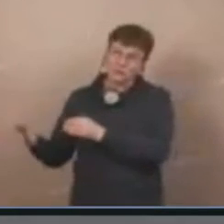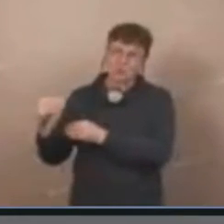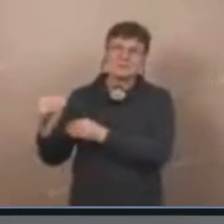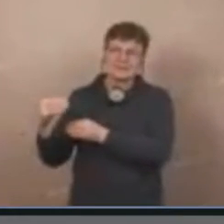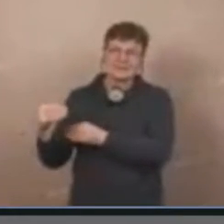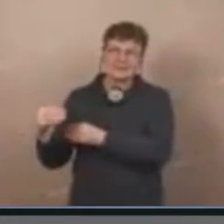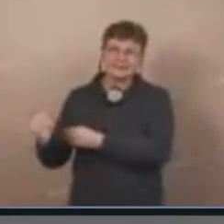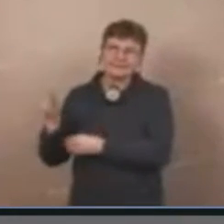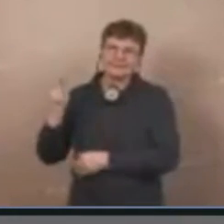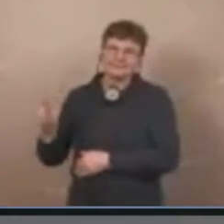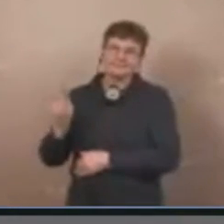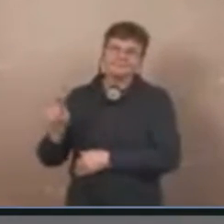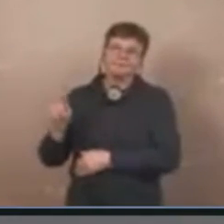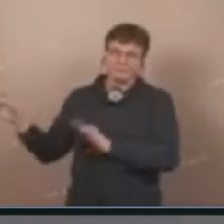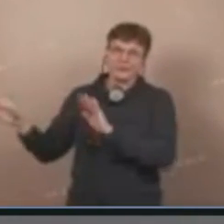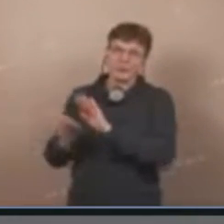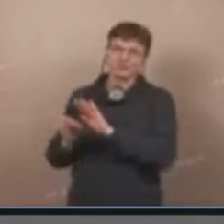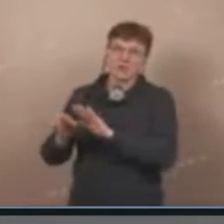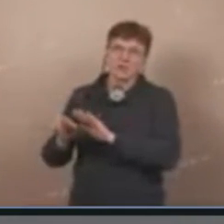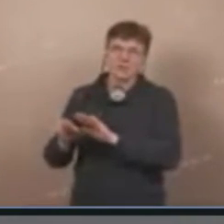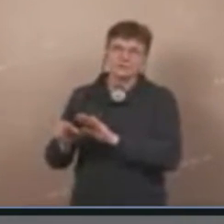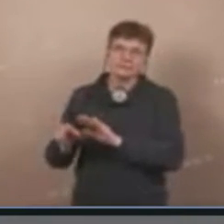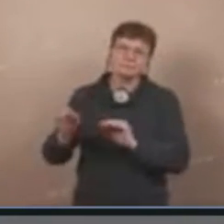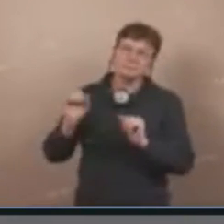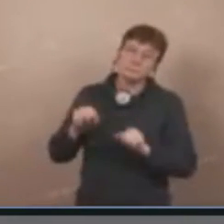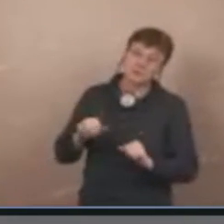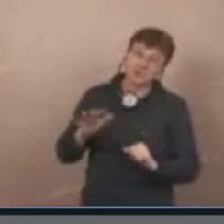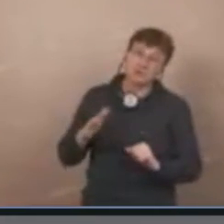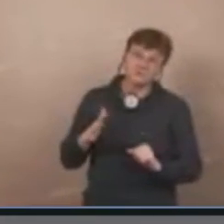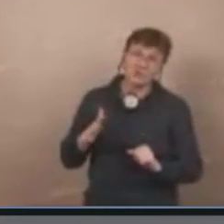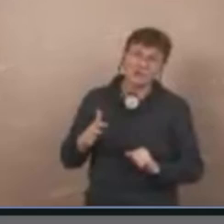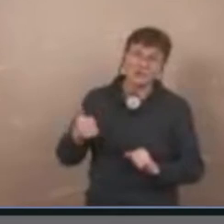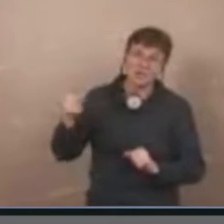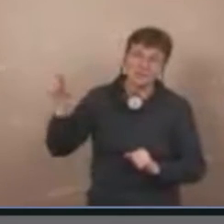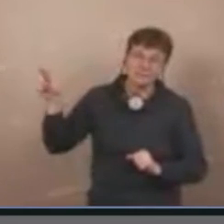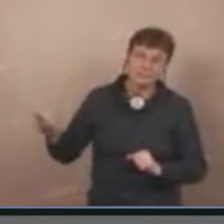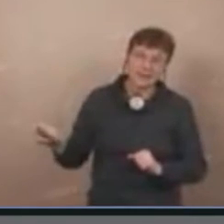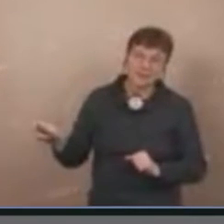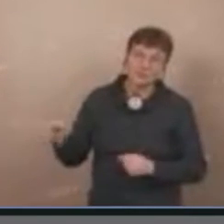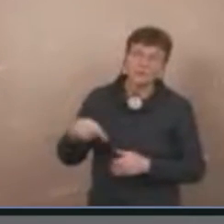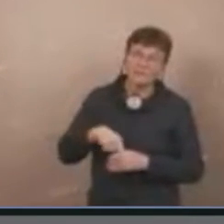dann rekrutieren, das kann auch gerne valitudinär sein, die in der Tour so möchten,